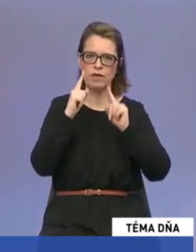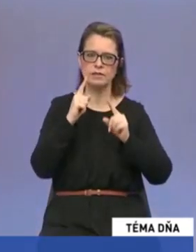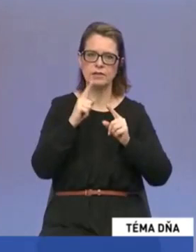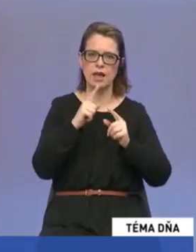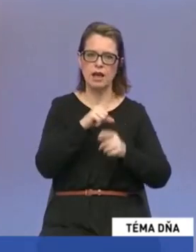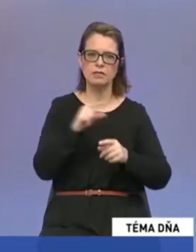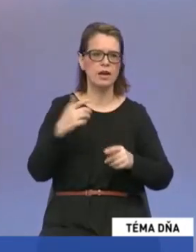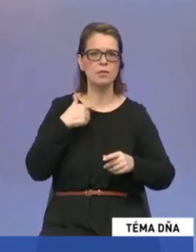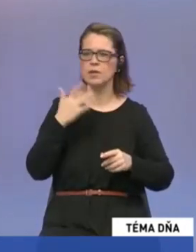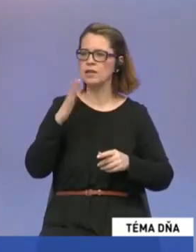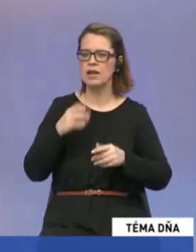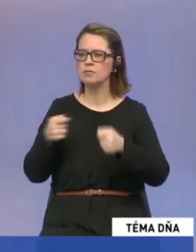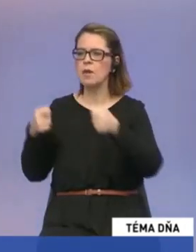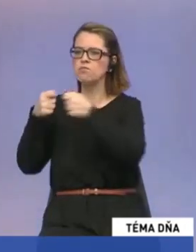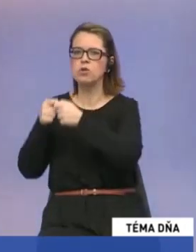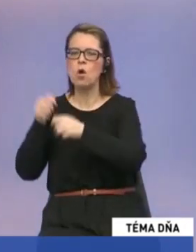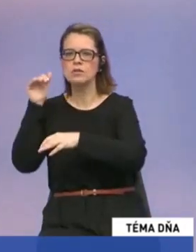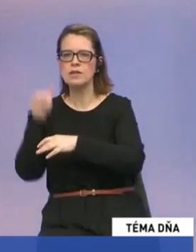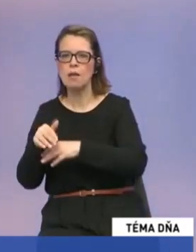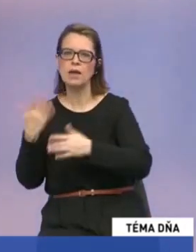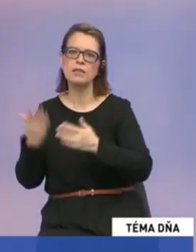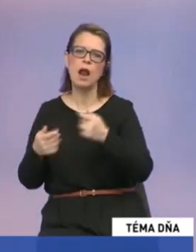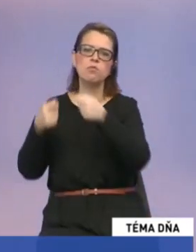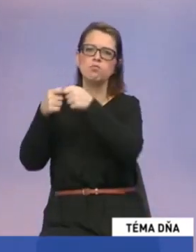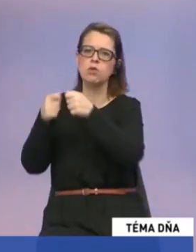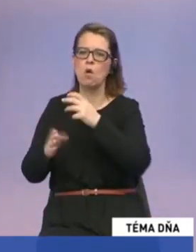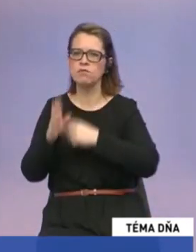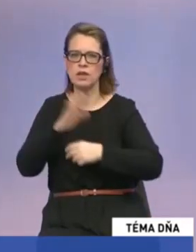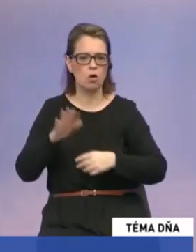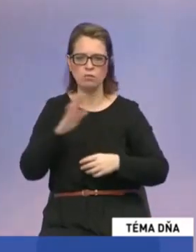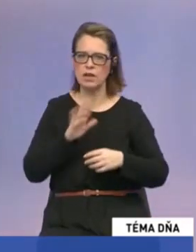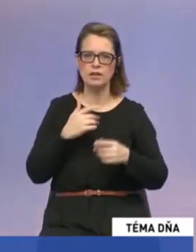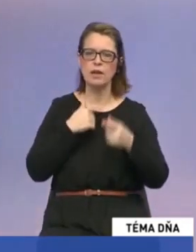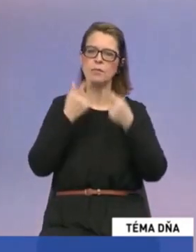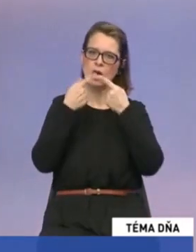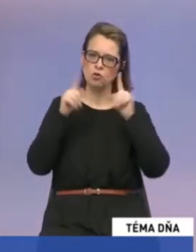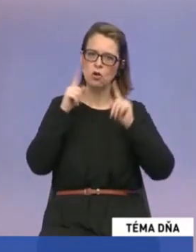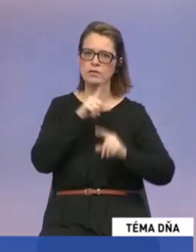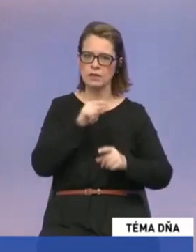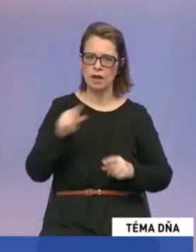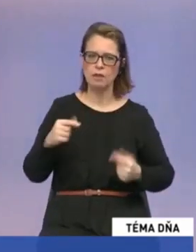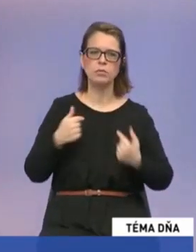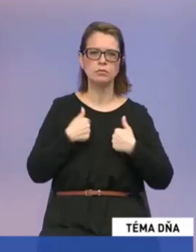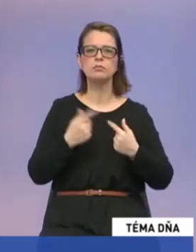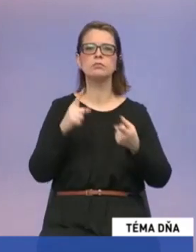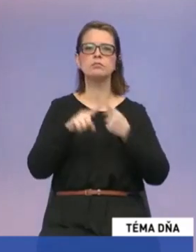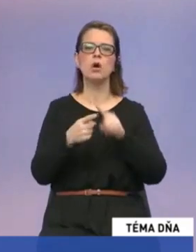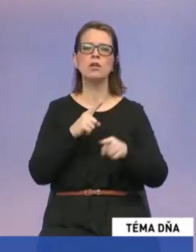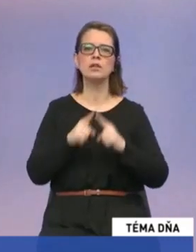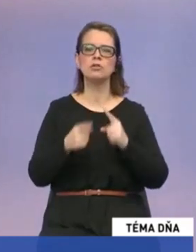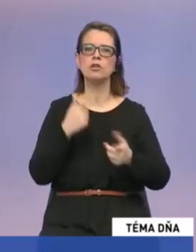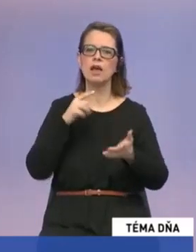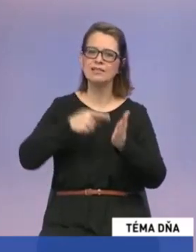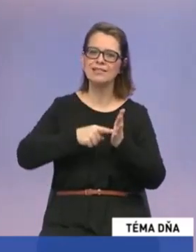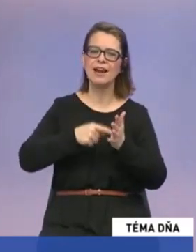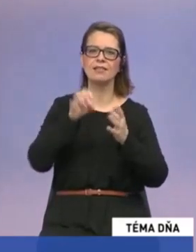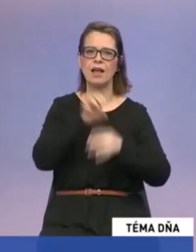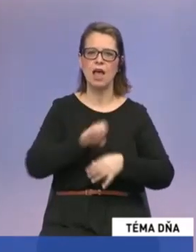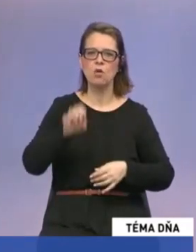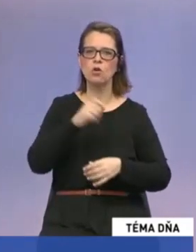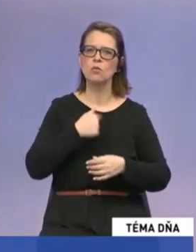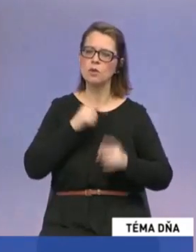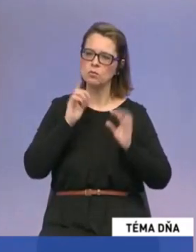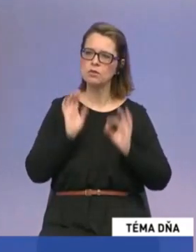západnou, východnou a tak ďalej, ale musíme si ako Slovenská republika ukotvená skutočný geopoliticky v Strednej Európe udržavať